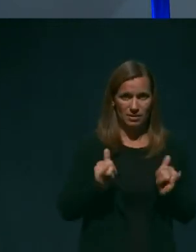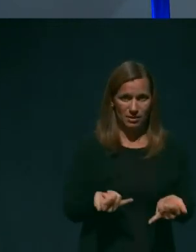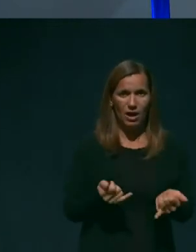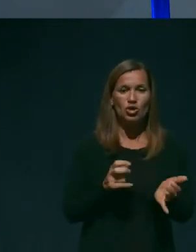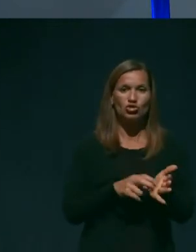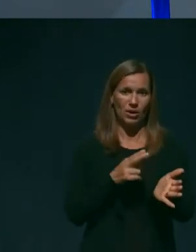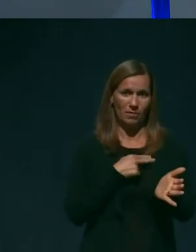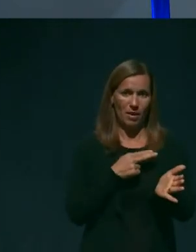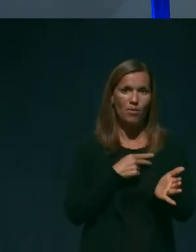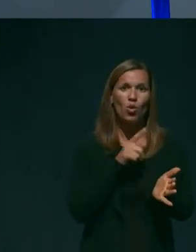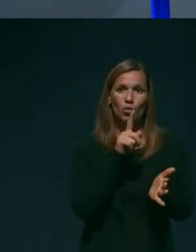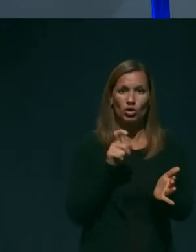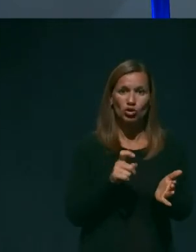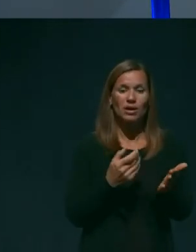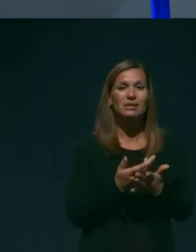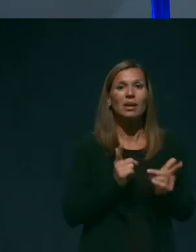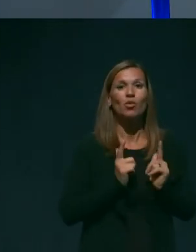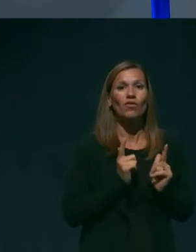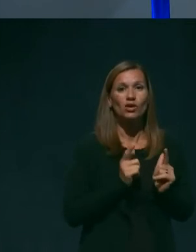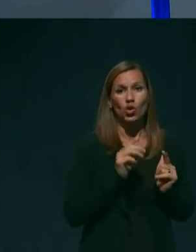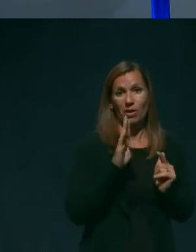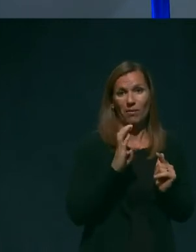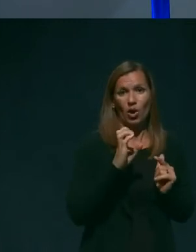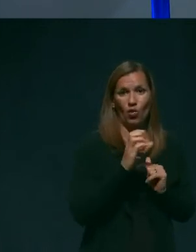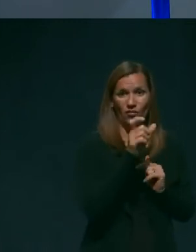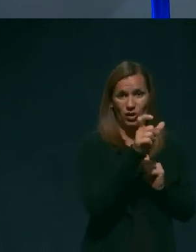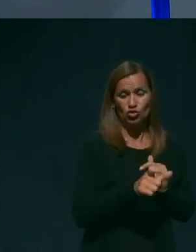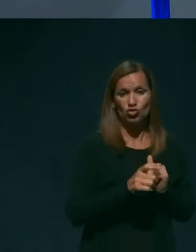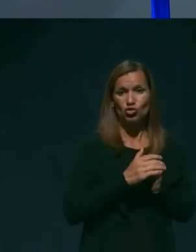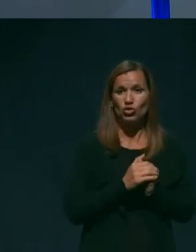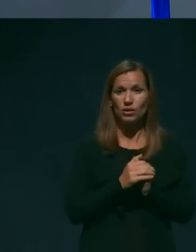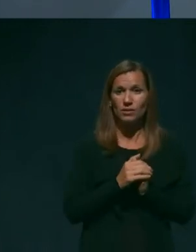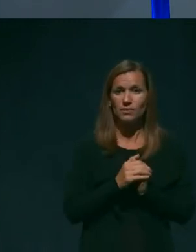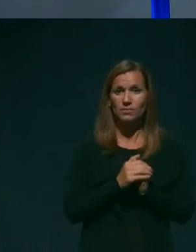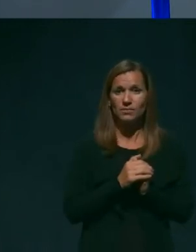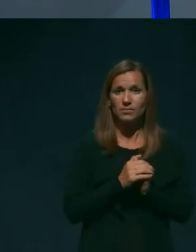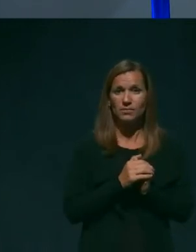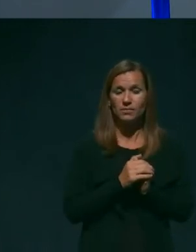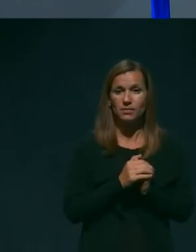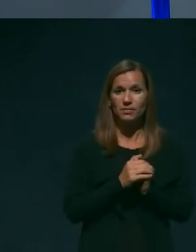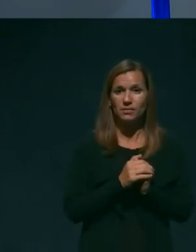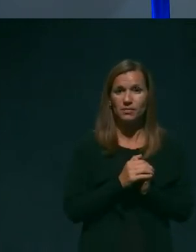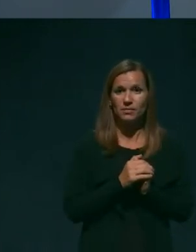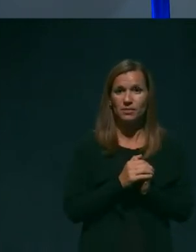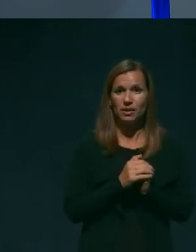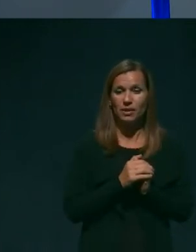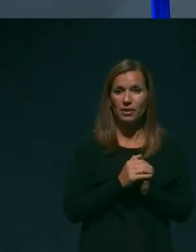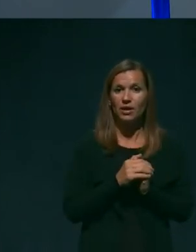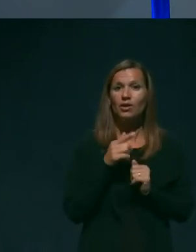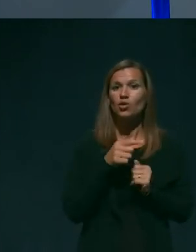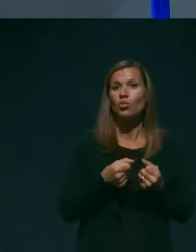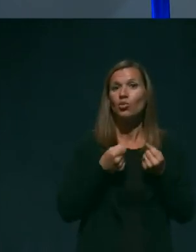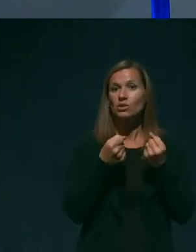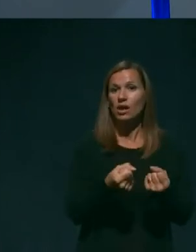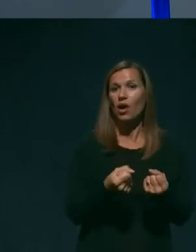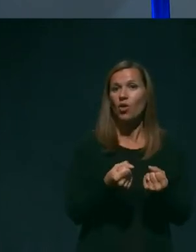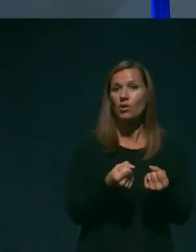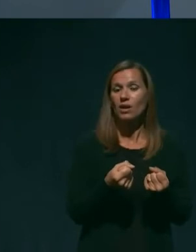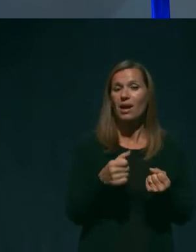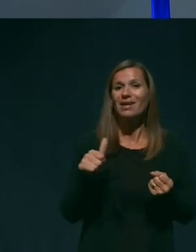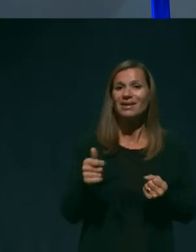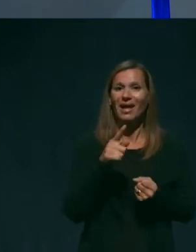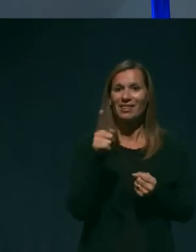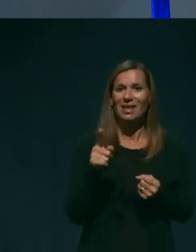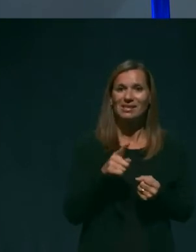vprašanje za profesorico Bejovič in sicer ga zastavlja Janez